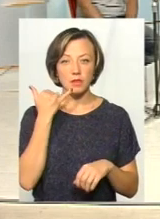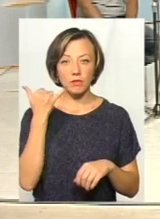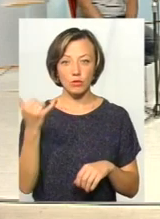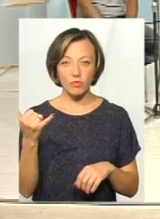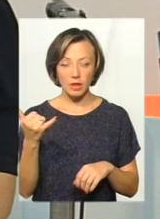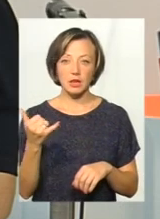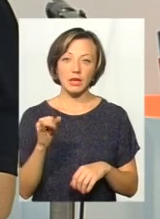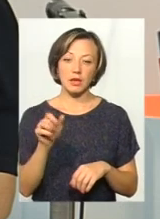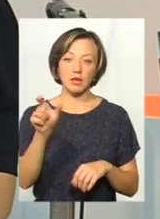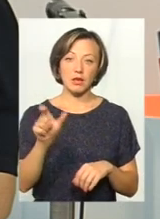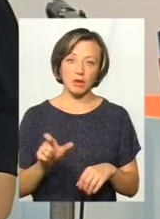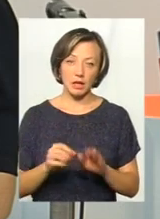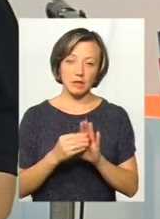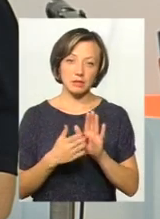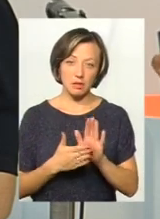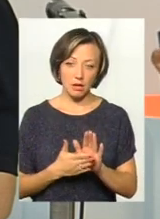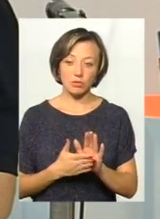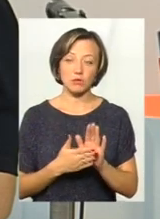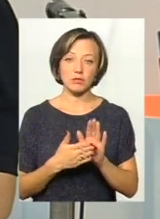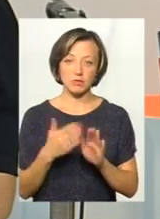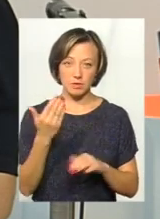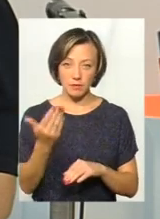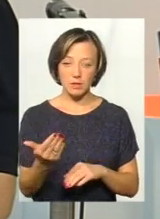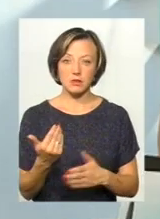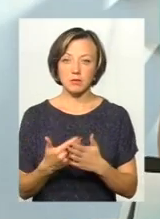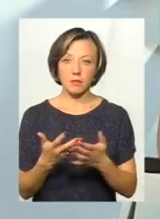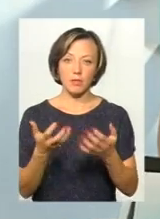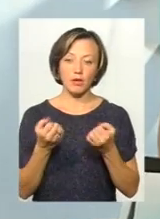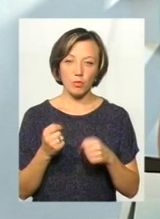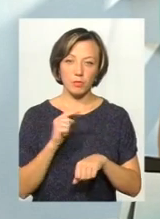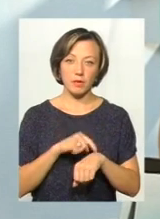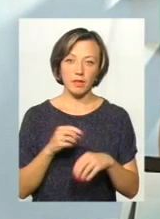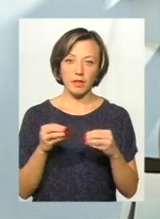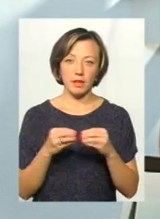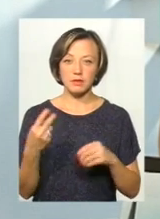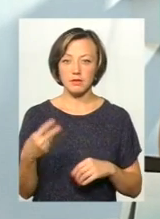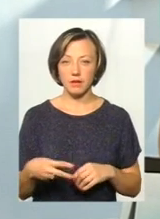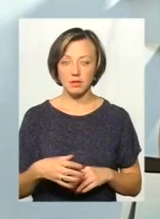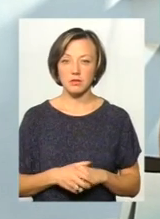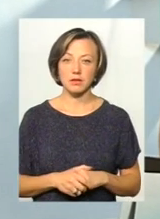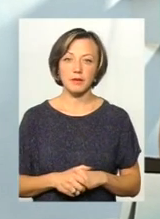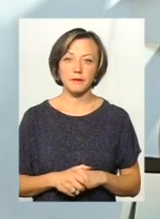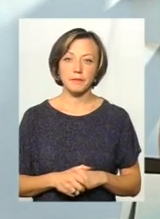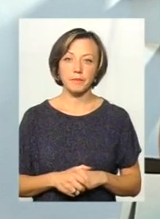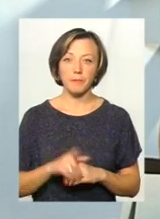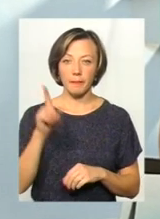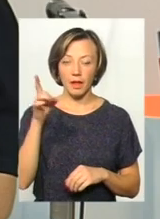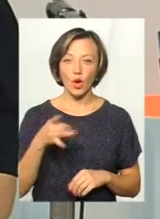і реєстратор так само введе і скаже, що у вас, наприклад, прийом на 10-20, так порожечній.